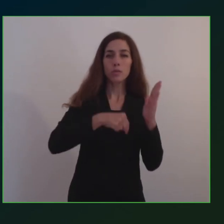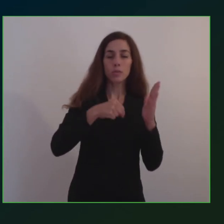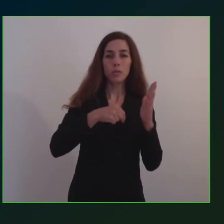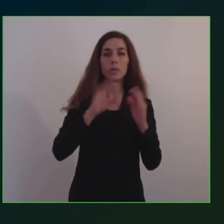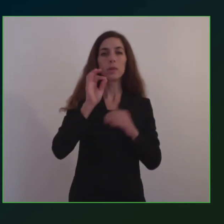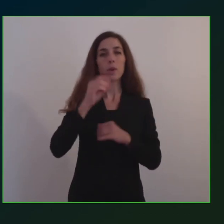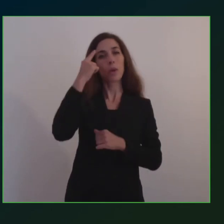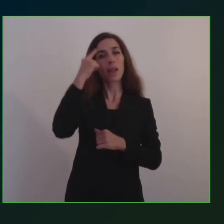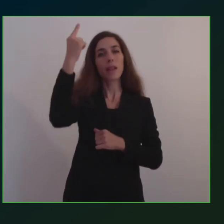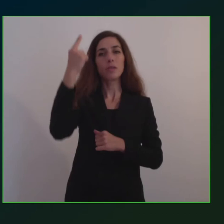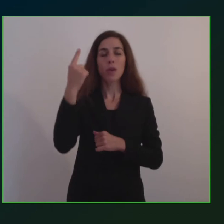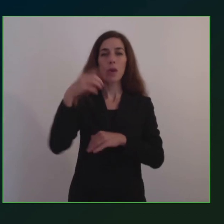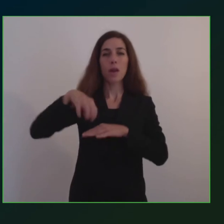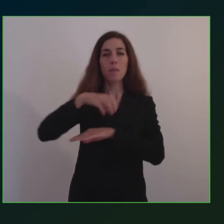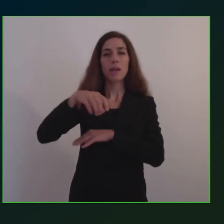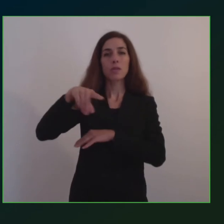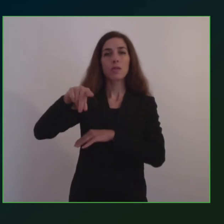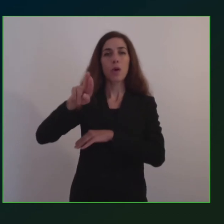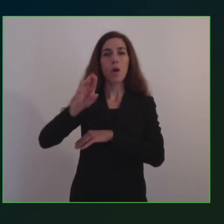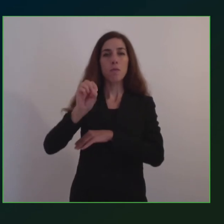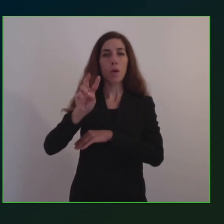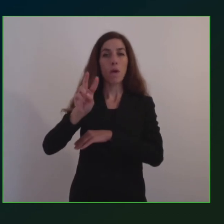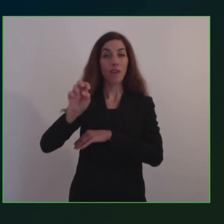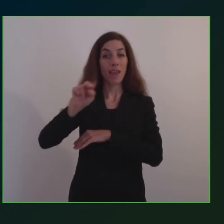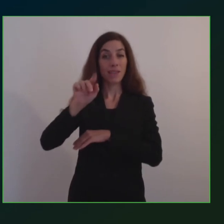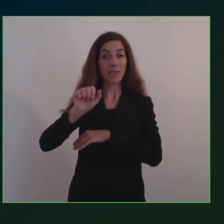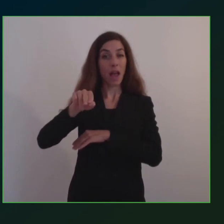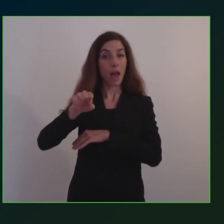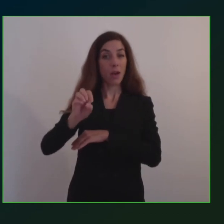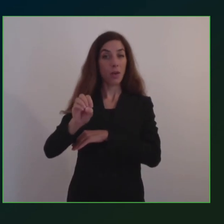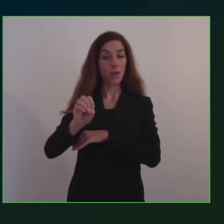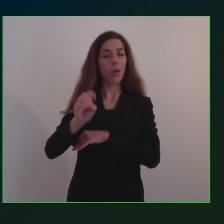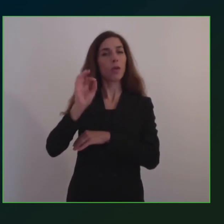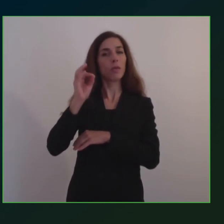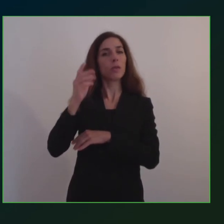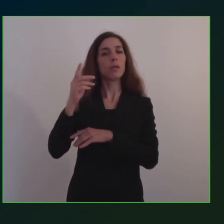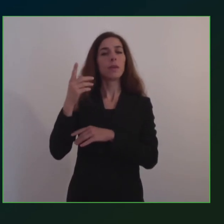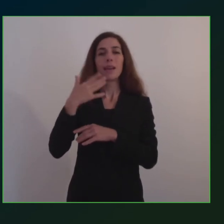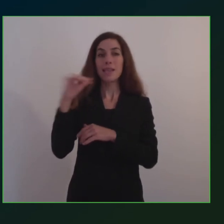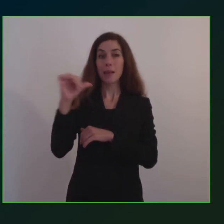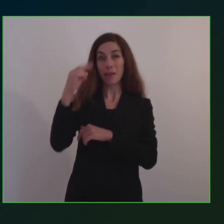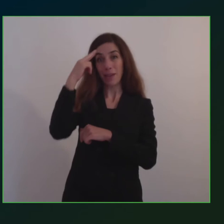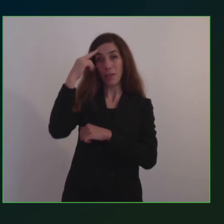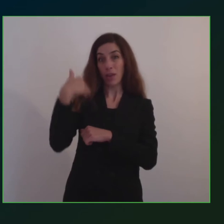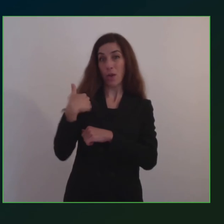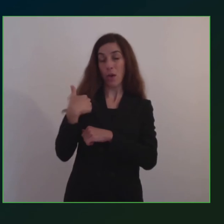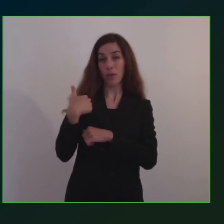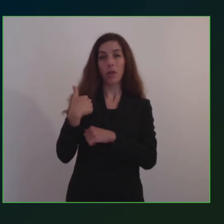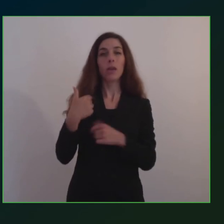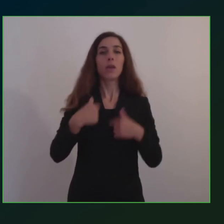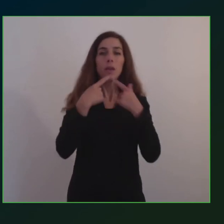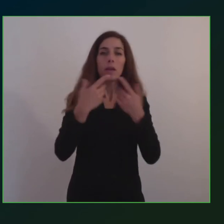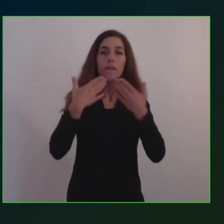così come c'è stata ricordata da Sabatini, è quella che io ci metto finalmente di